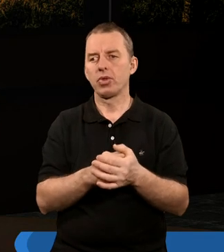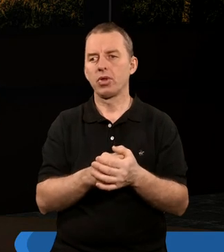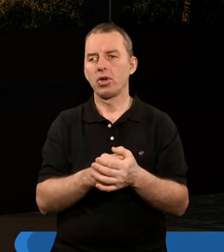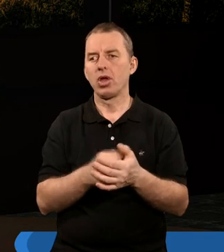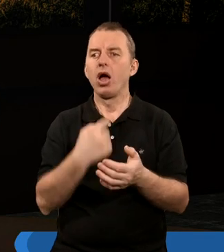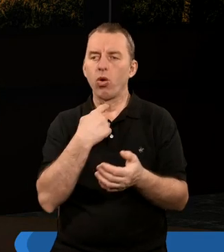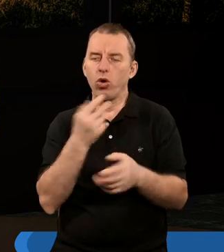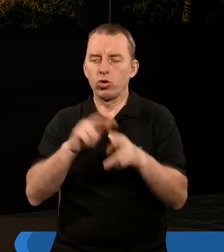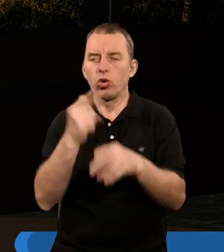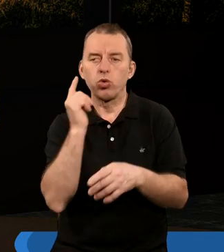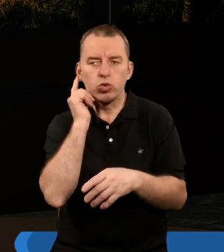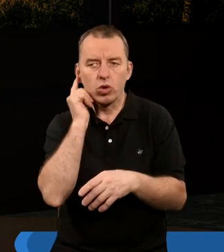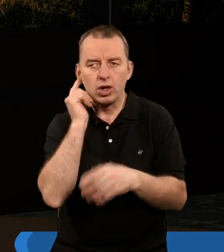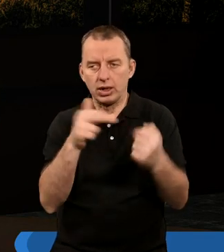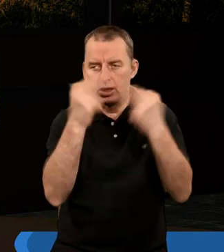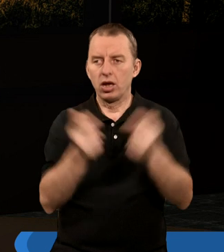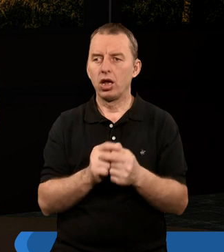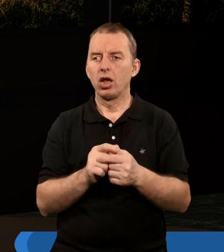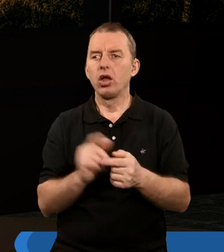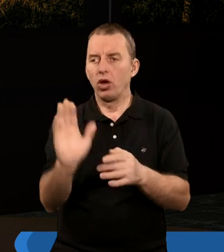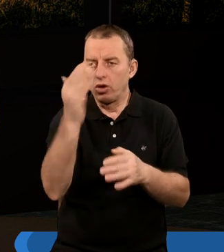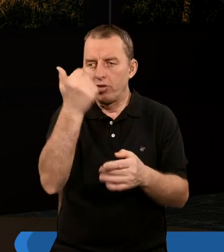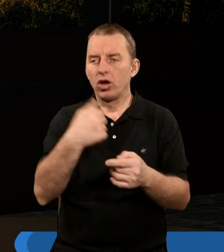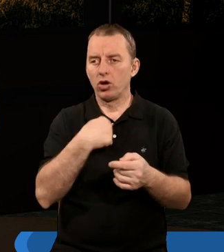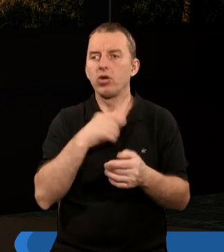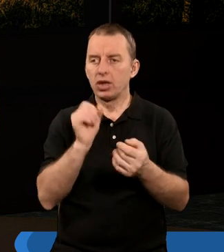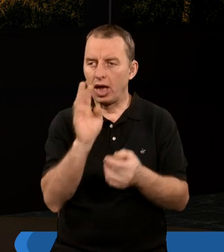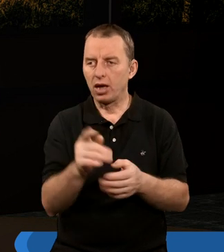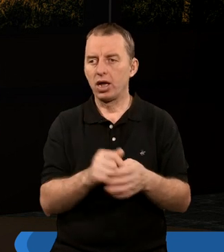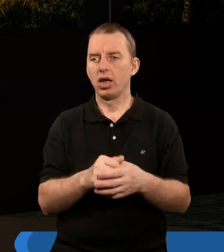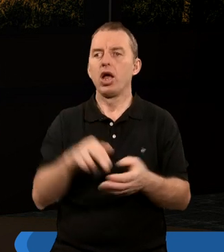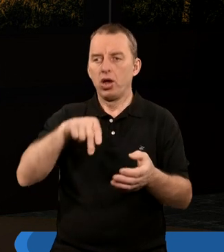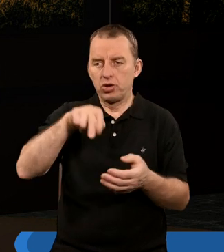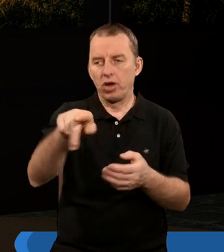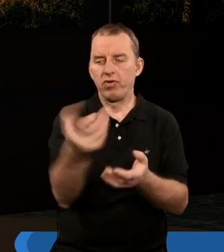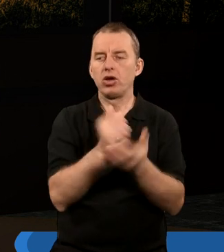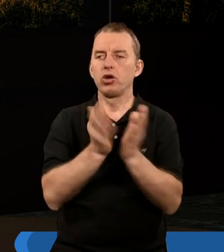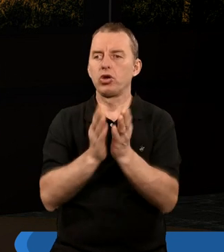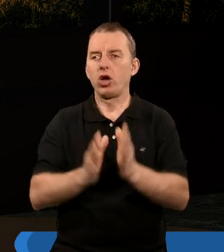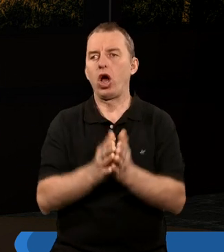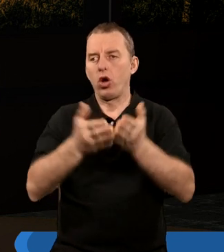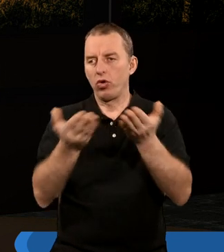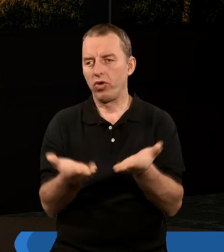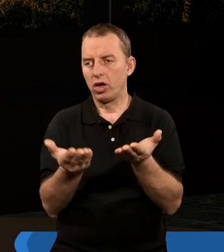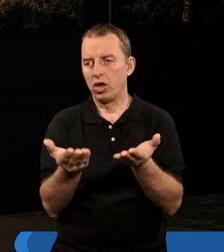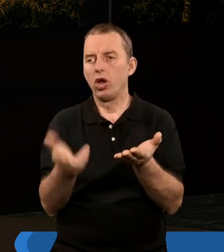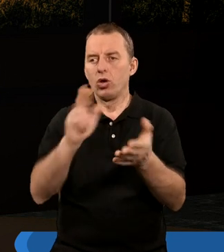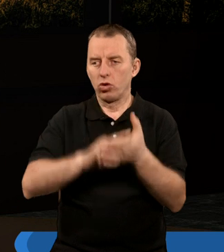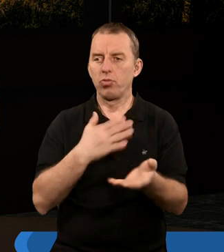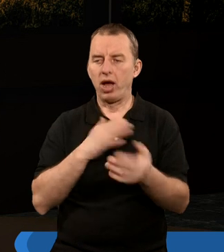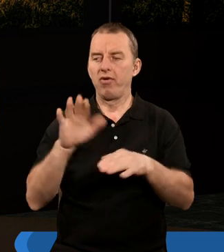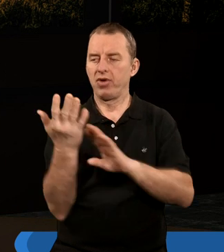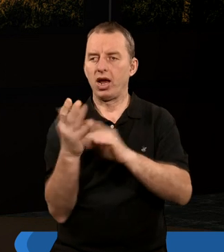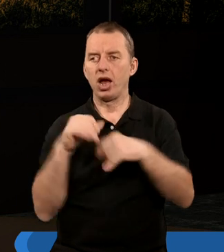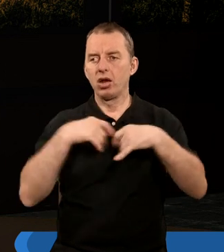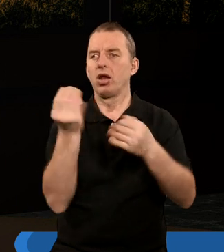A głos, który usłyszałem z nieba znowu się do mnie odezwał tak Idź, weź księgę otwartą, którą mam w ręku